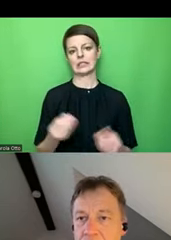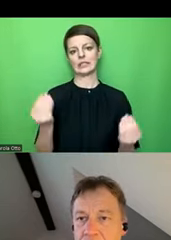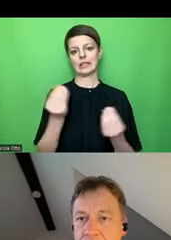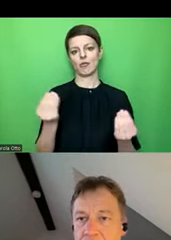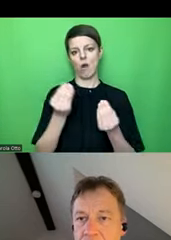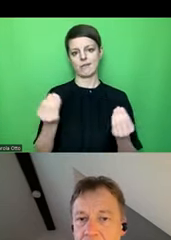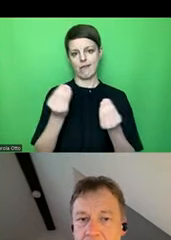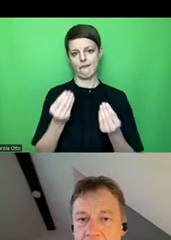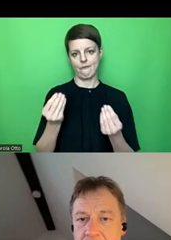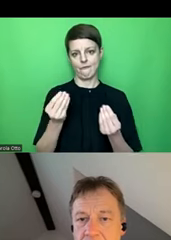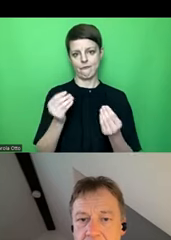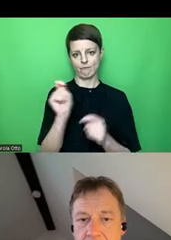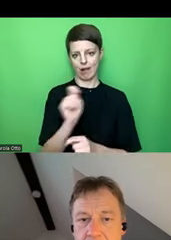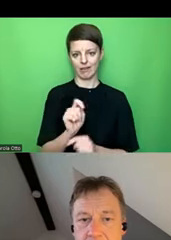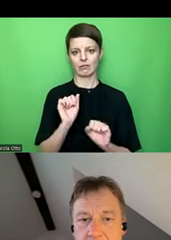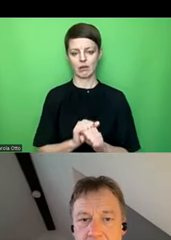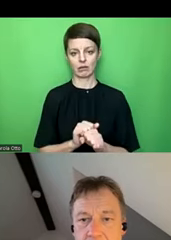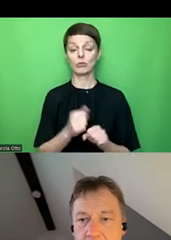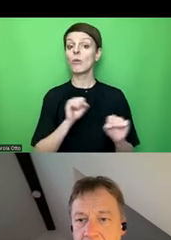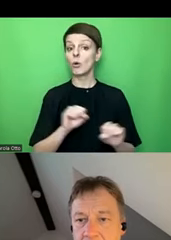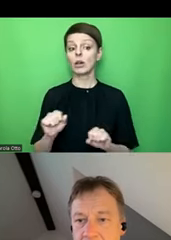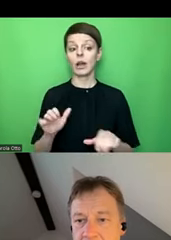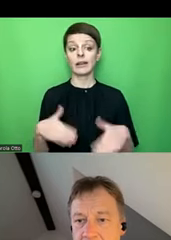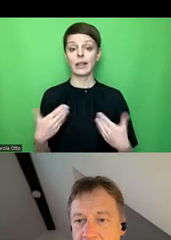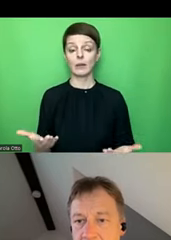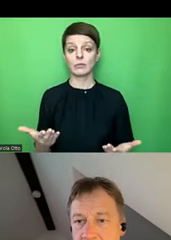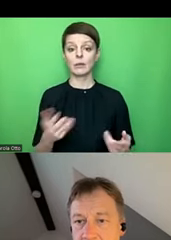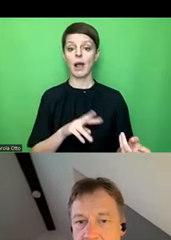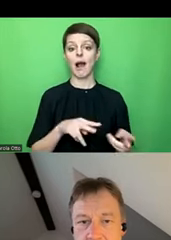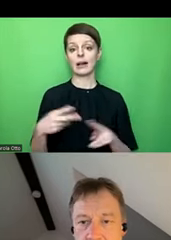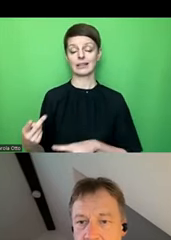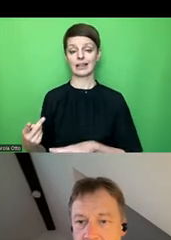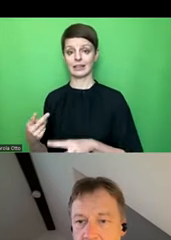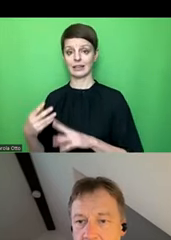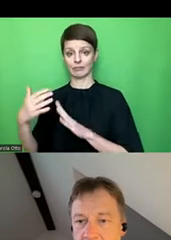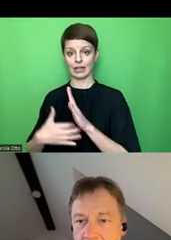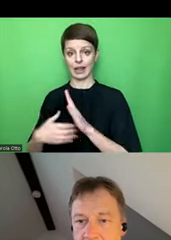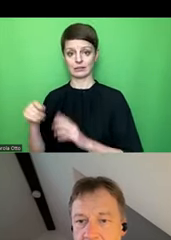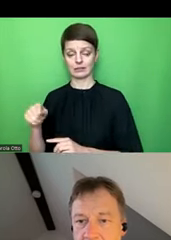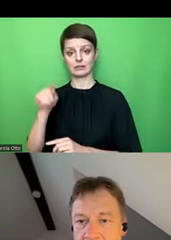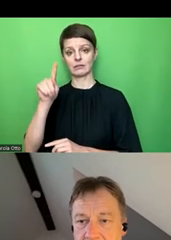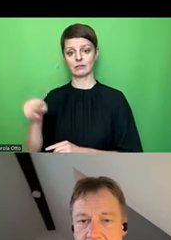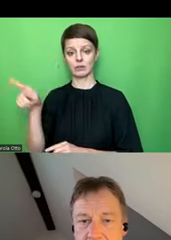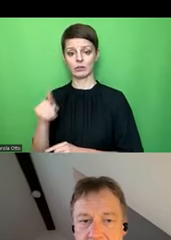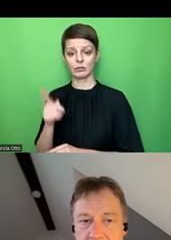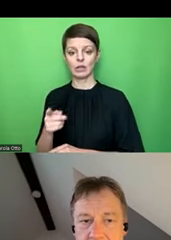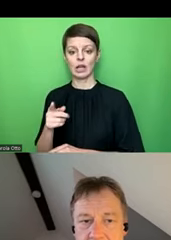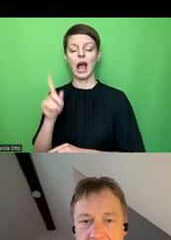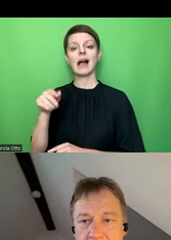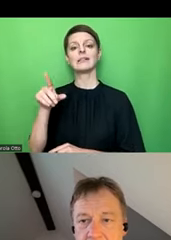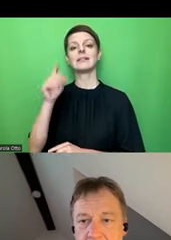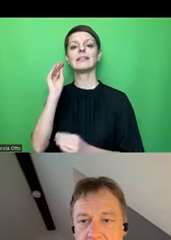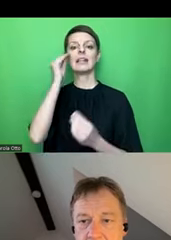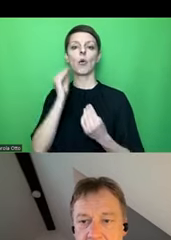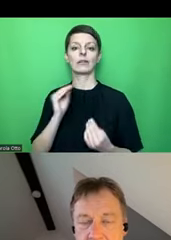das ist eine Möglichkeit. Ich müsste dann hier beim Alternativtext ankreuzen als dekorativ markieren.